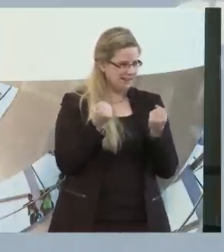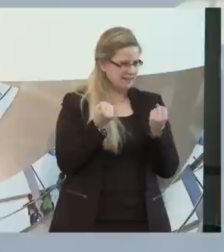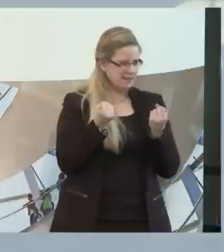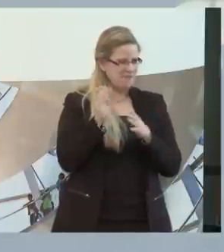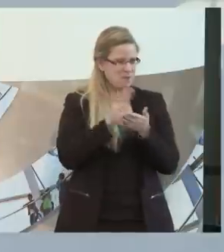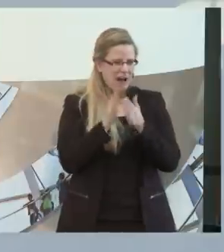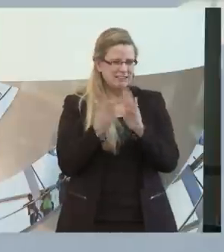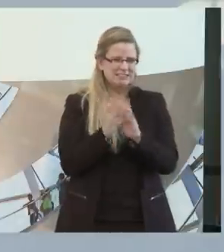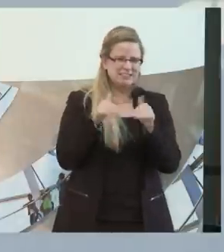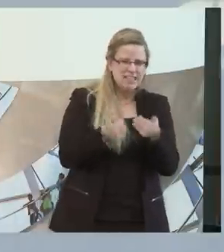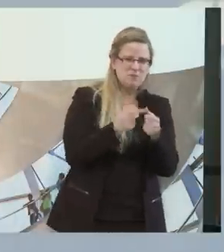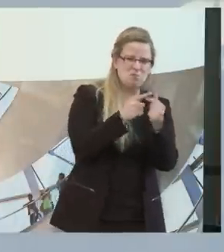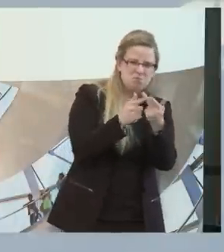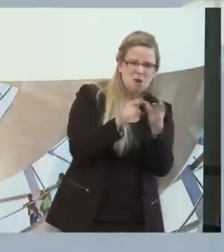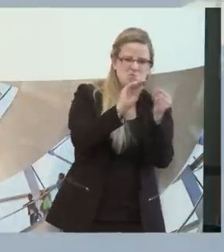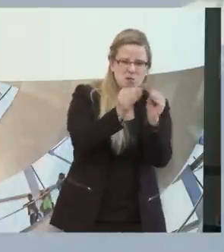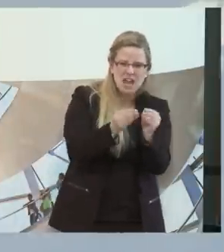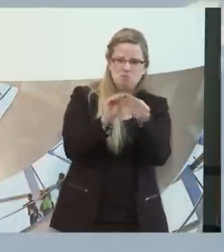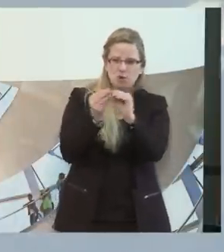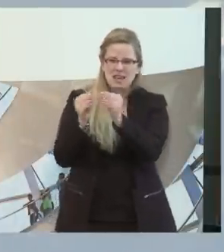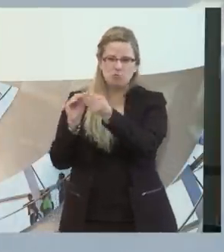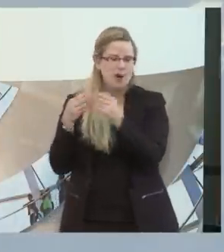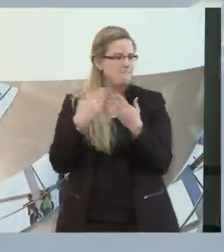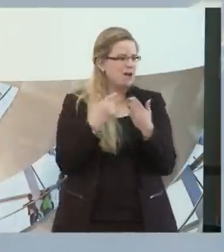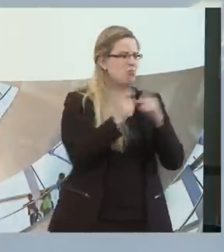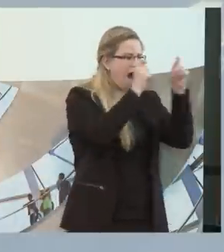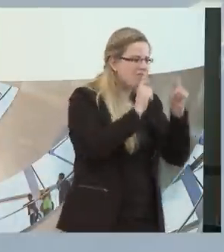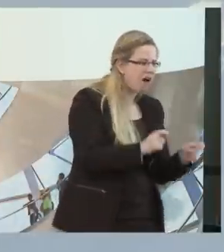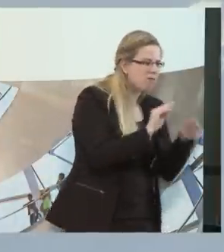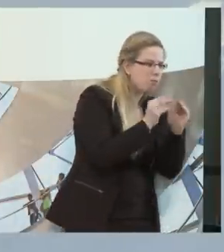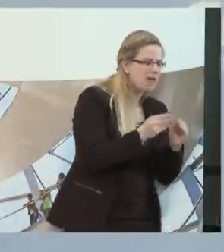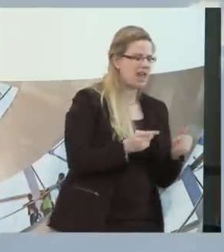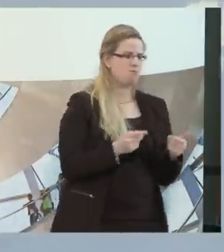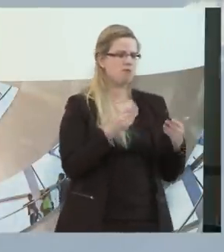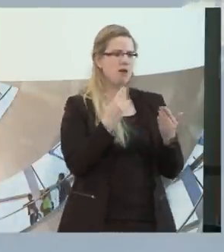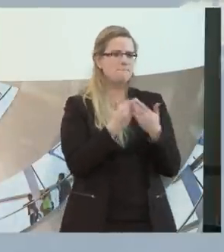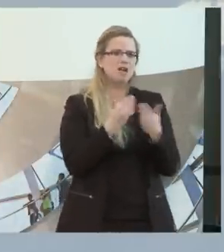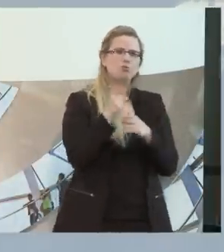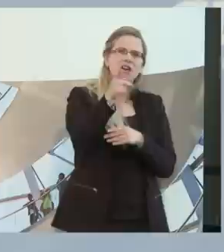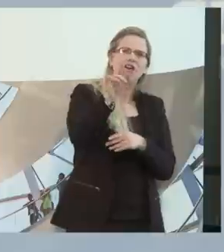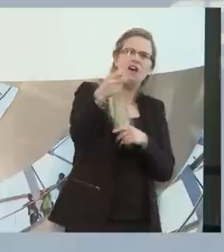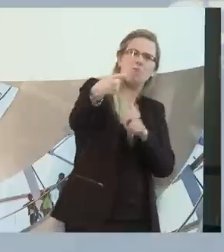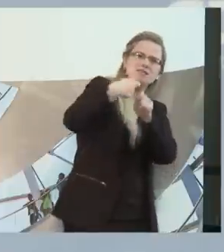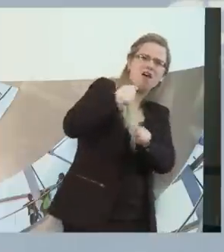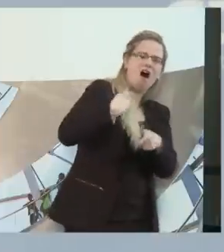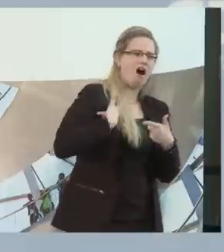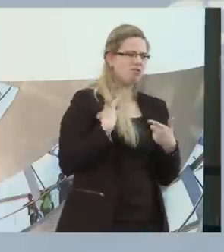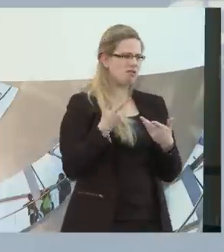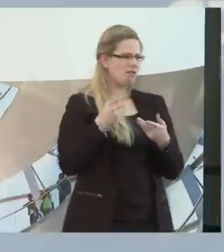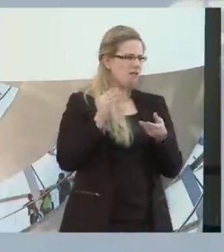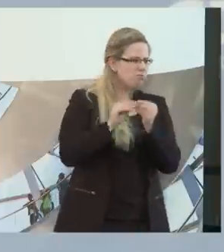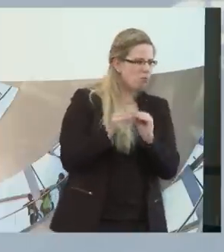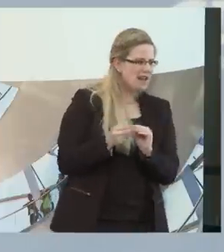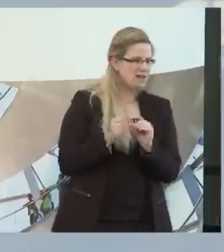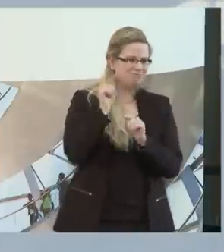Praxis gibt es eben Probleme bei der Beantragung, Probleme mit den Leistungsträgern gelegentlich. Muss